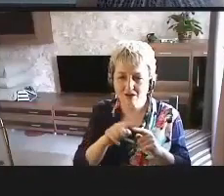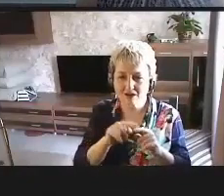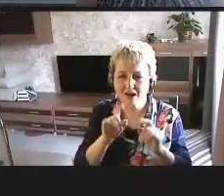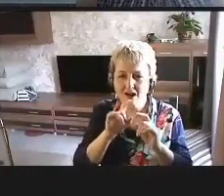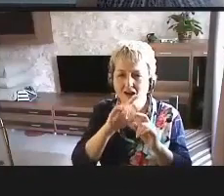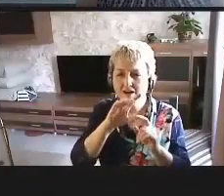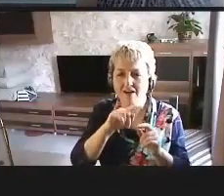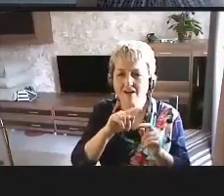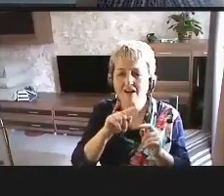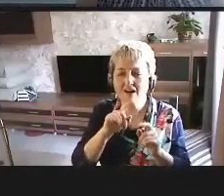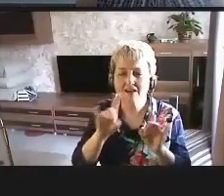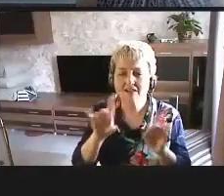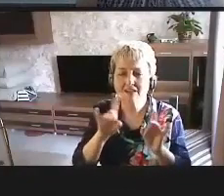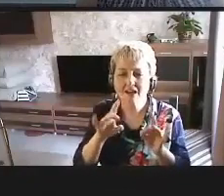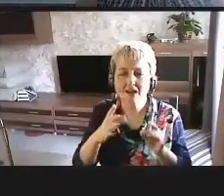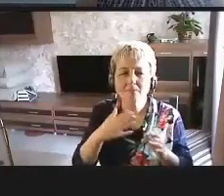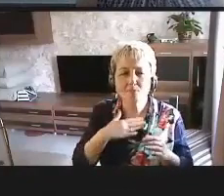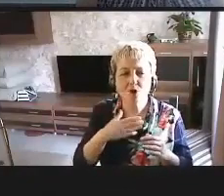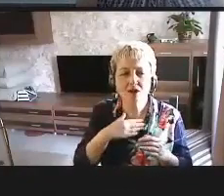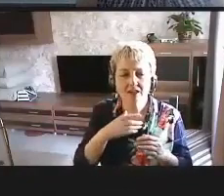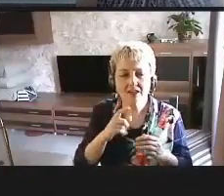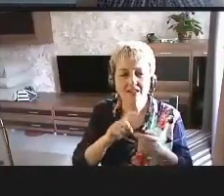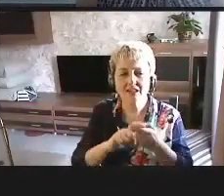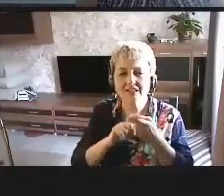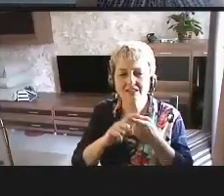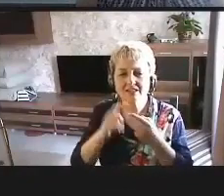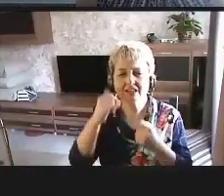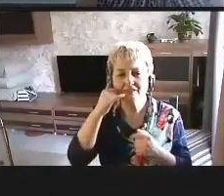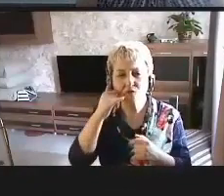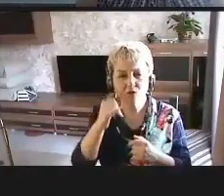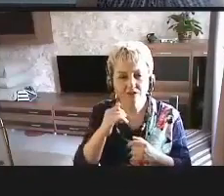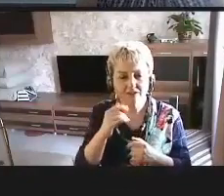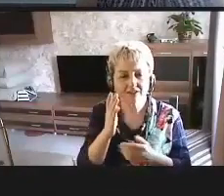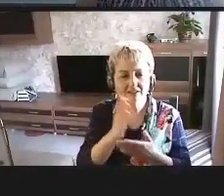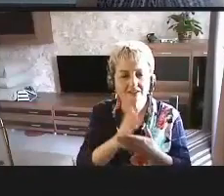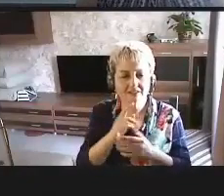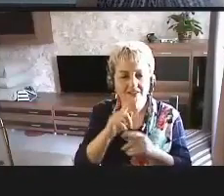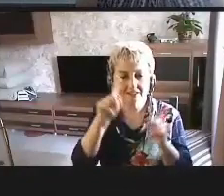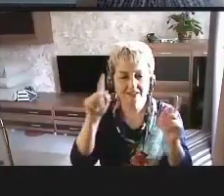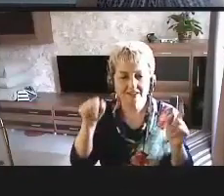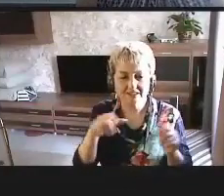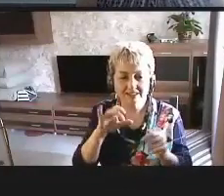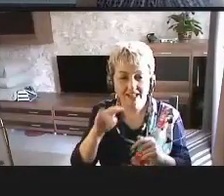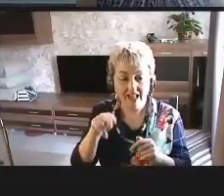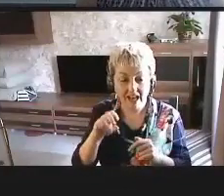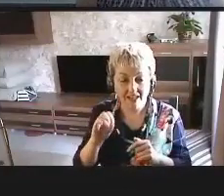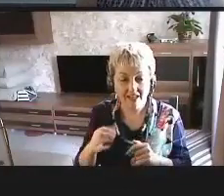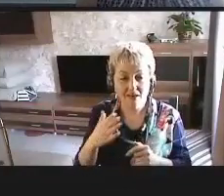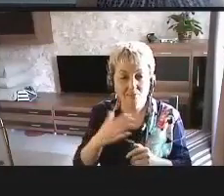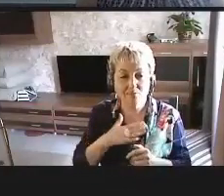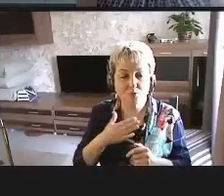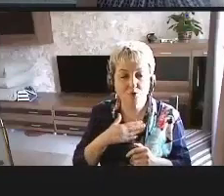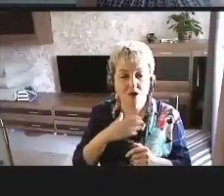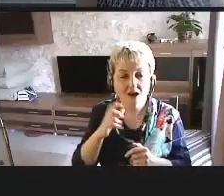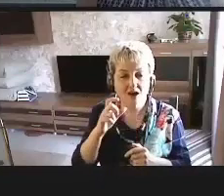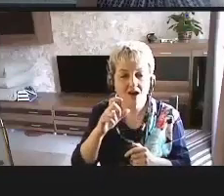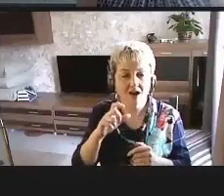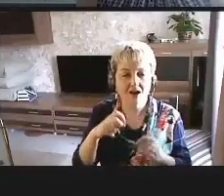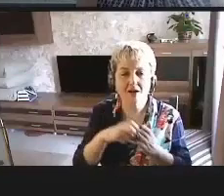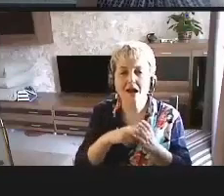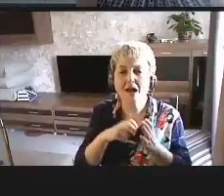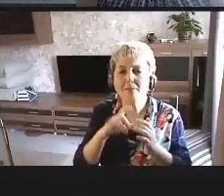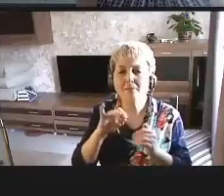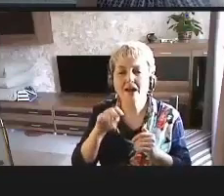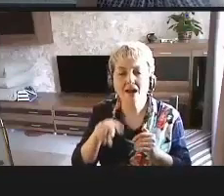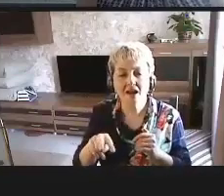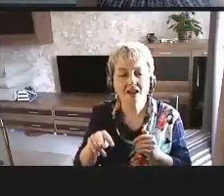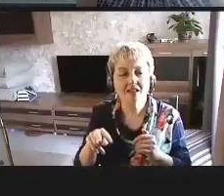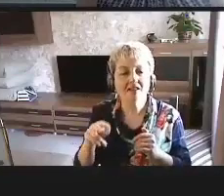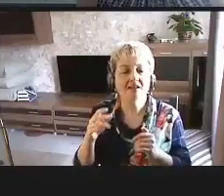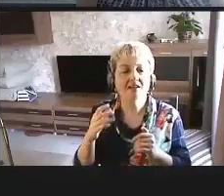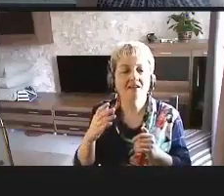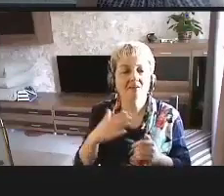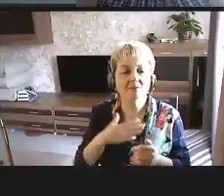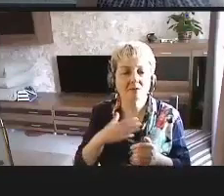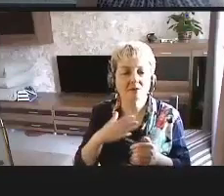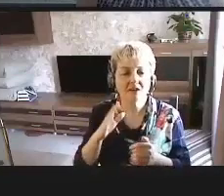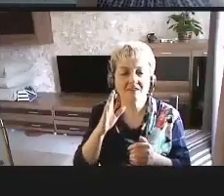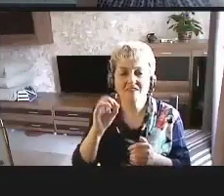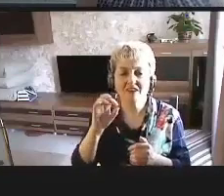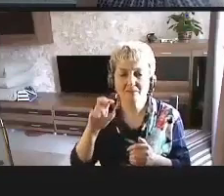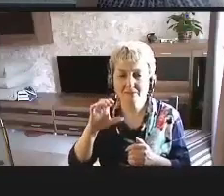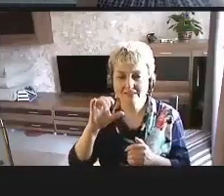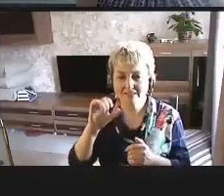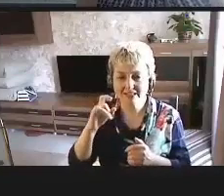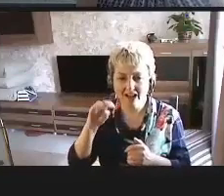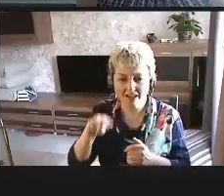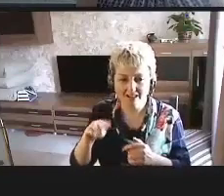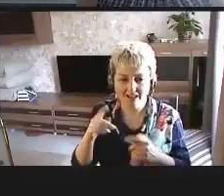Мои контакты есть вот на этом слайде. Мой имейл и, собственно, веб-сайты